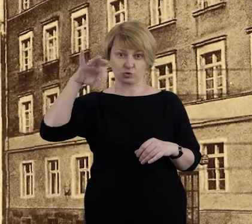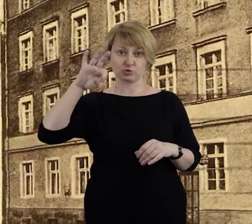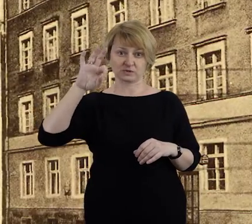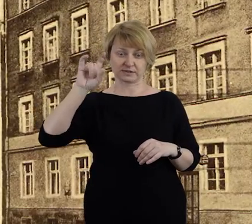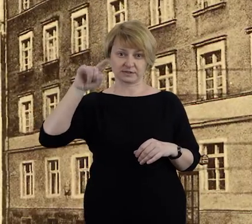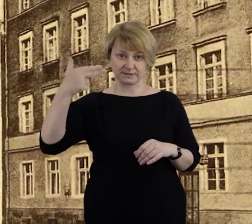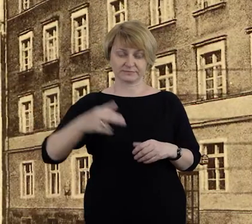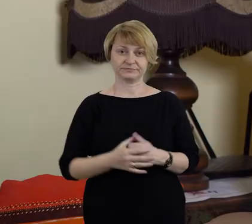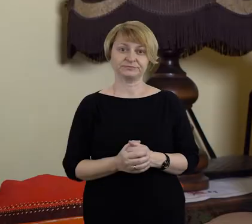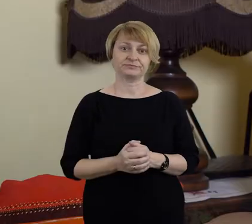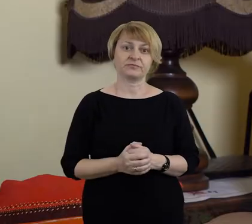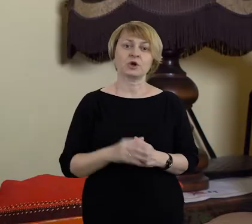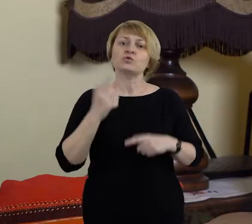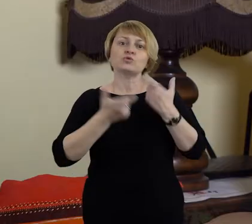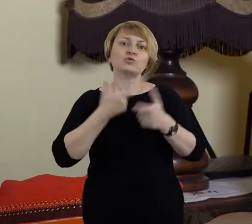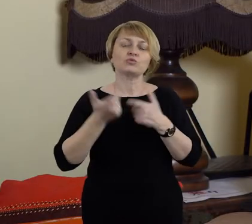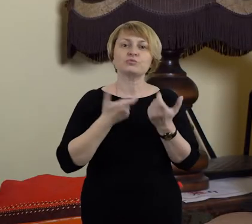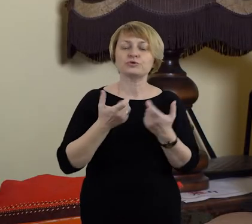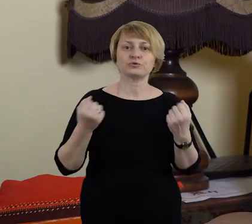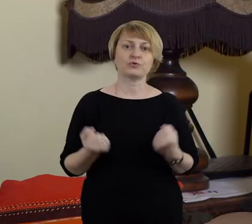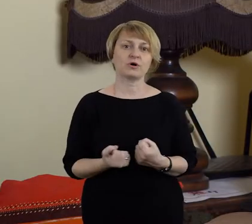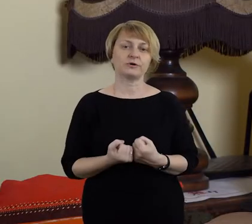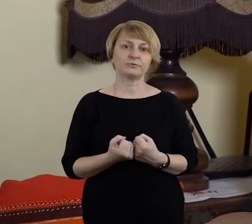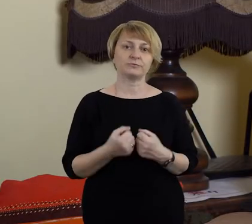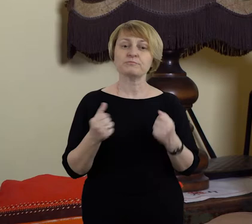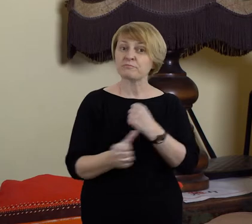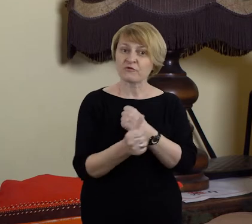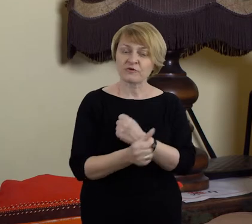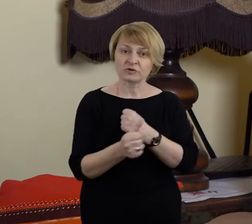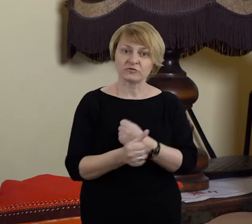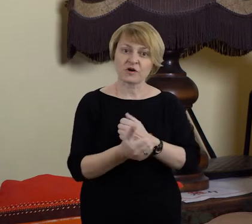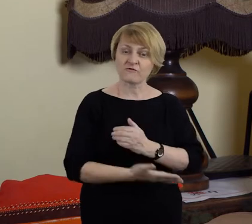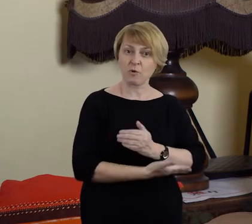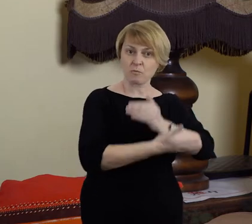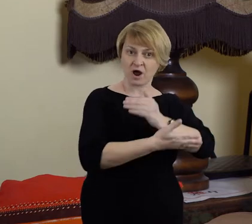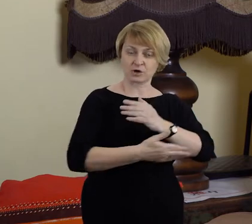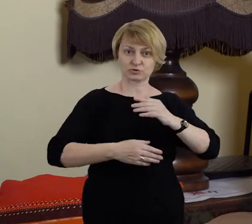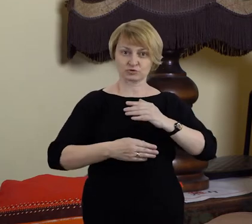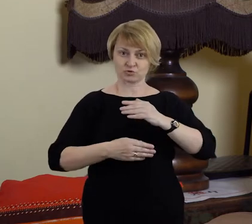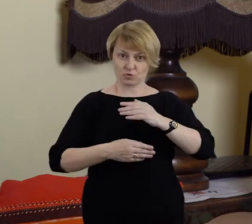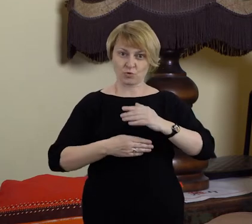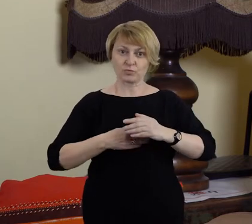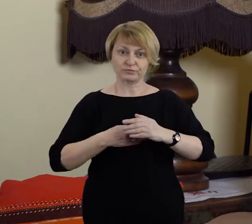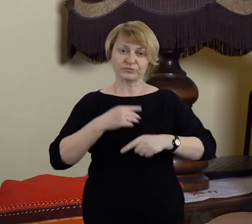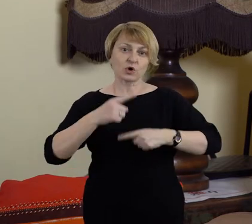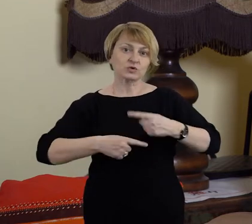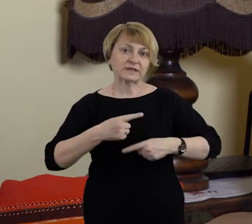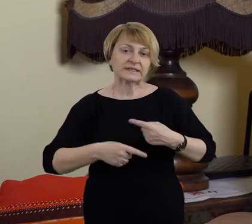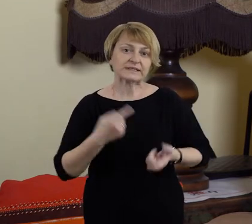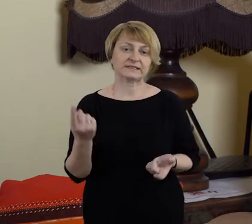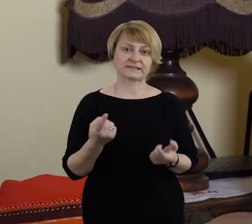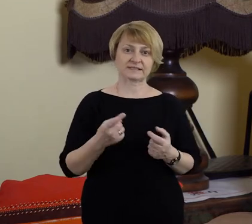też. I to sprawiało, że w oparciu o tradycję, w oparciu o pewną